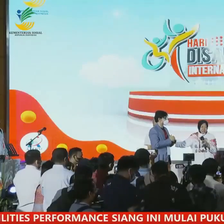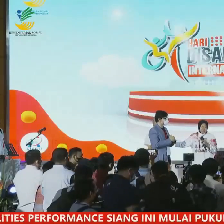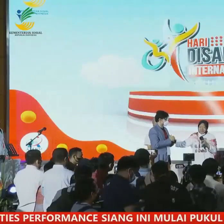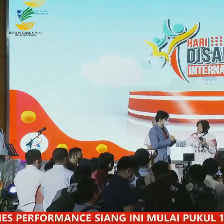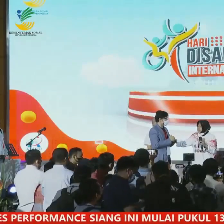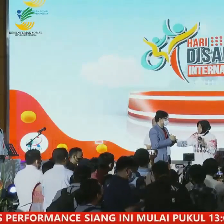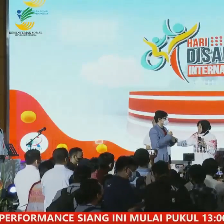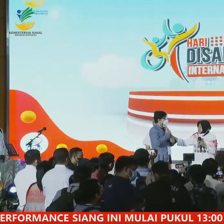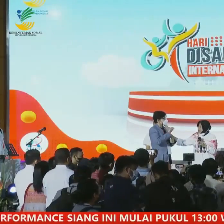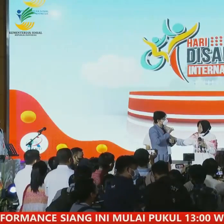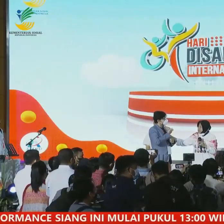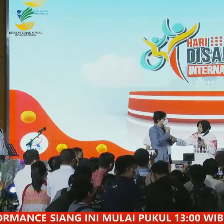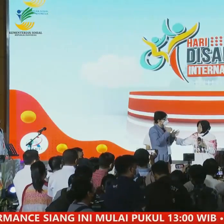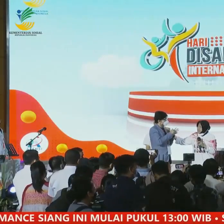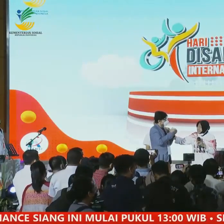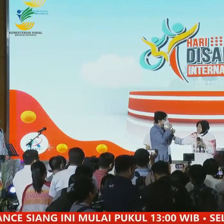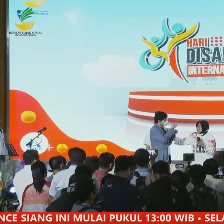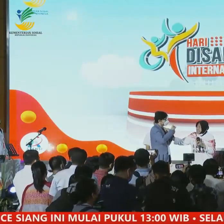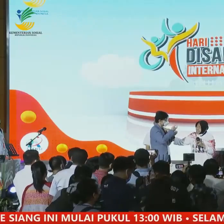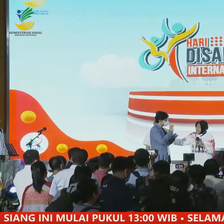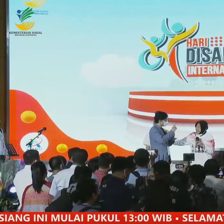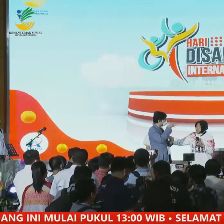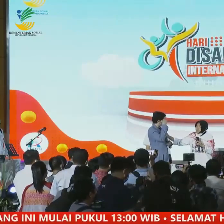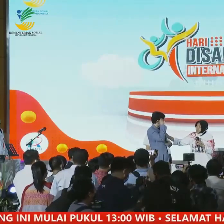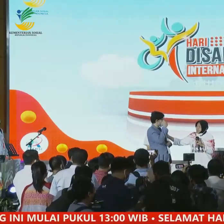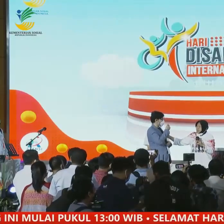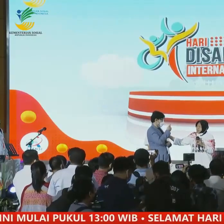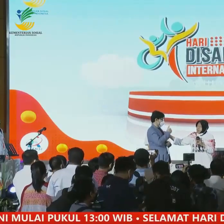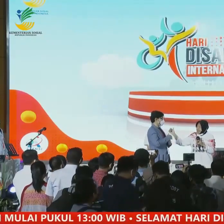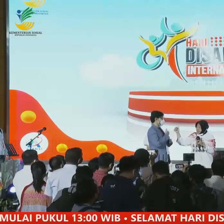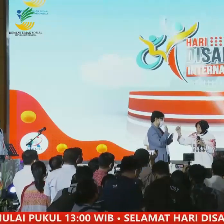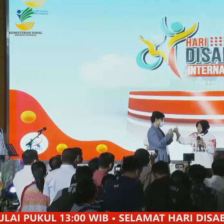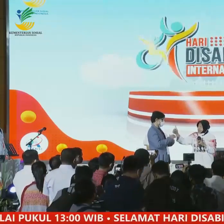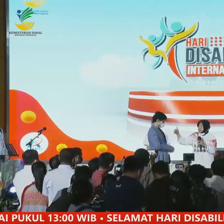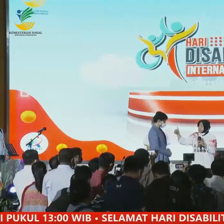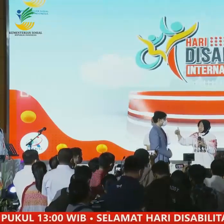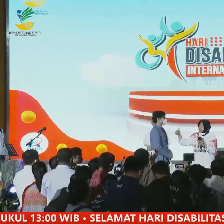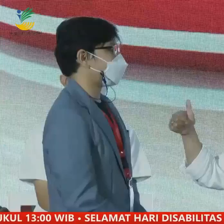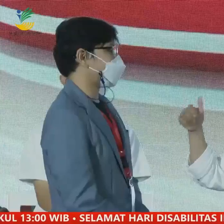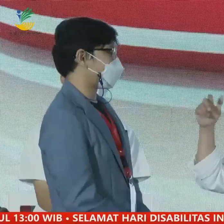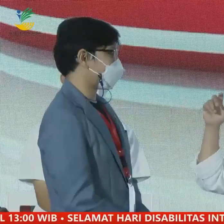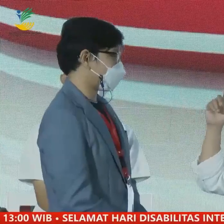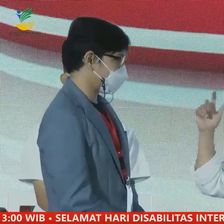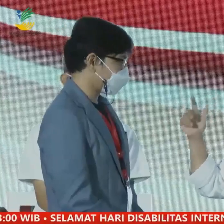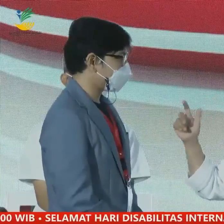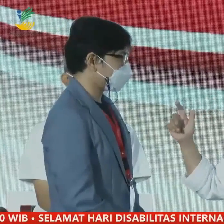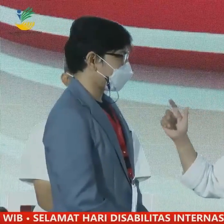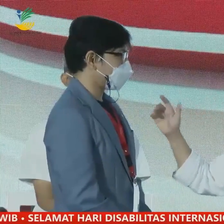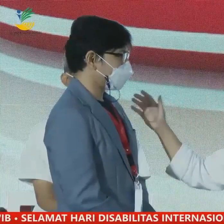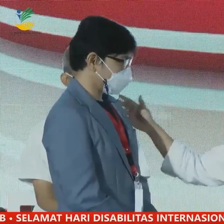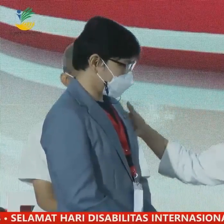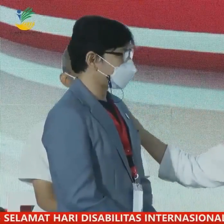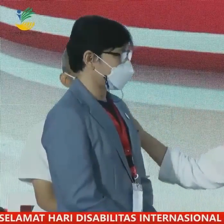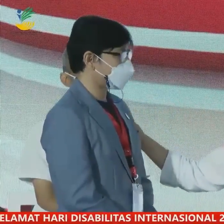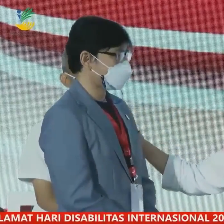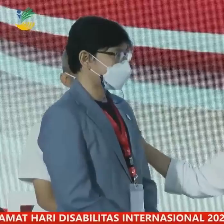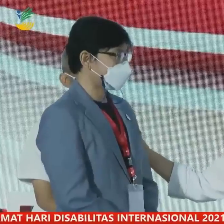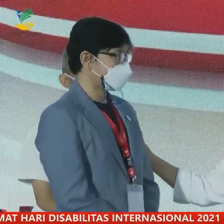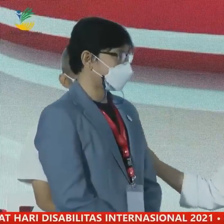ini, itu adalah sebuah akses juga untuk kami. Jadi, hanya ingin. Aku setuju itu. Aku sangat setuju itu.